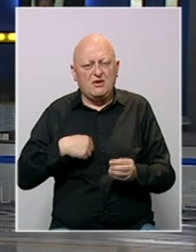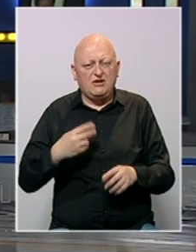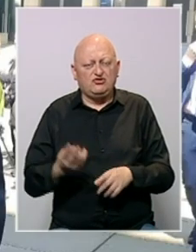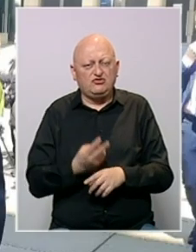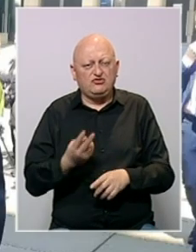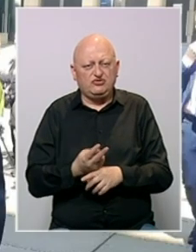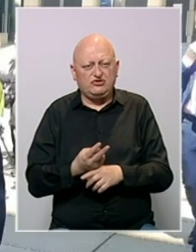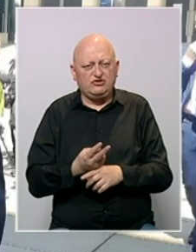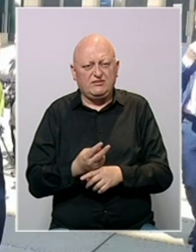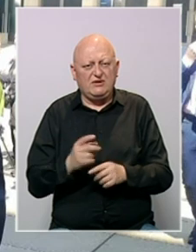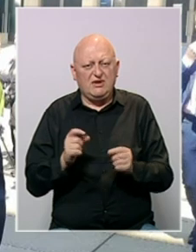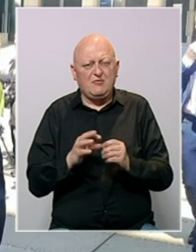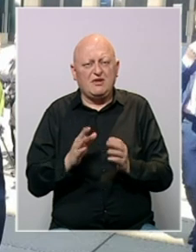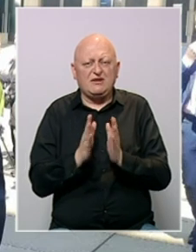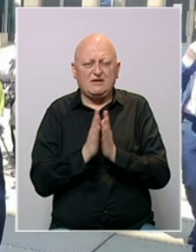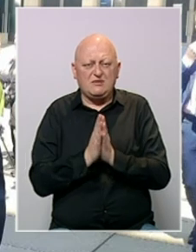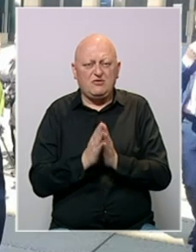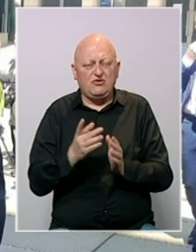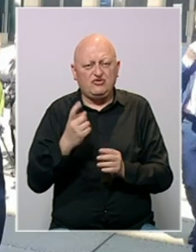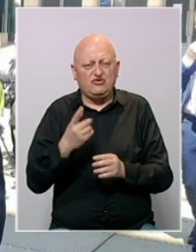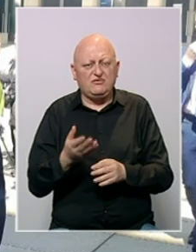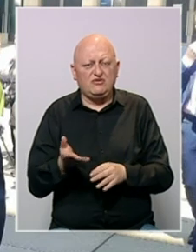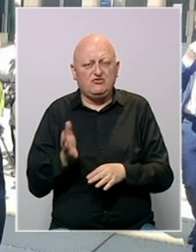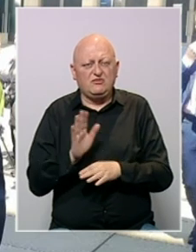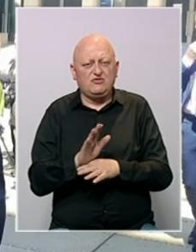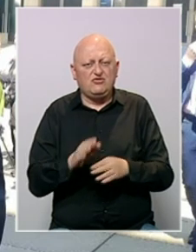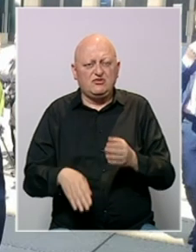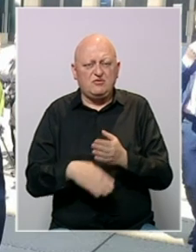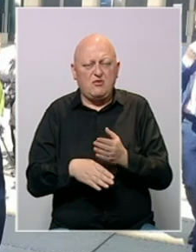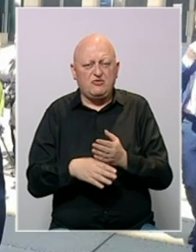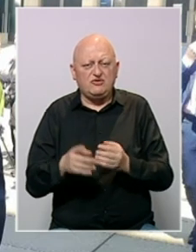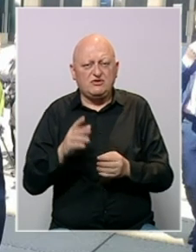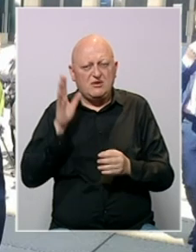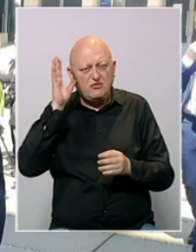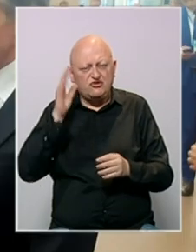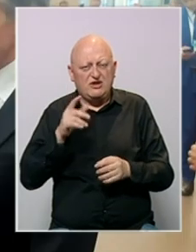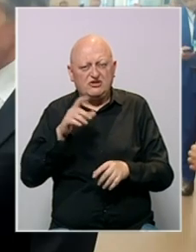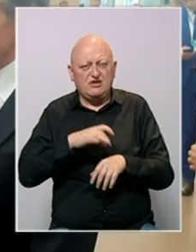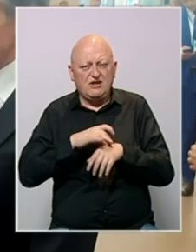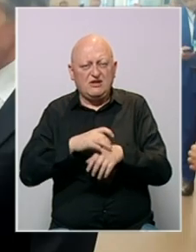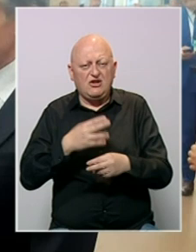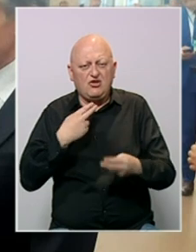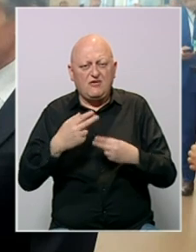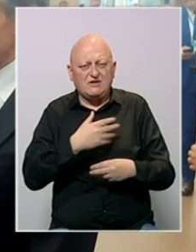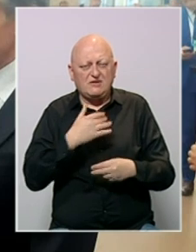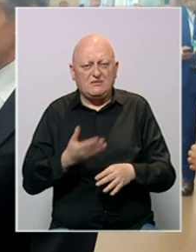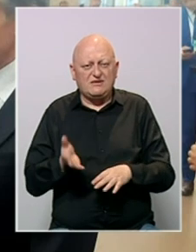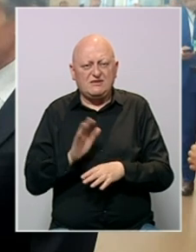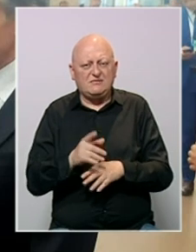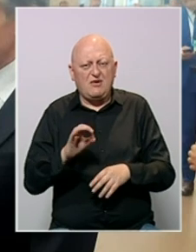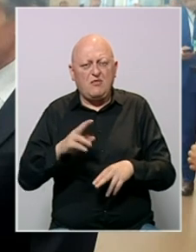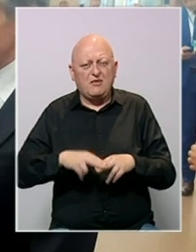radikalizacije u našoj zemlji. Blinkena je zamolio za još veću prisutnost i pomoć da se bošnječki lideri dogovore sa hrvatskim